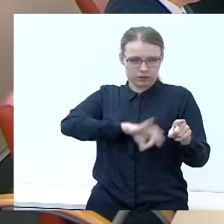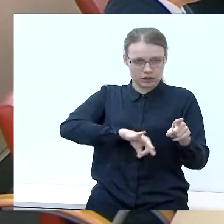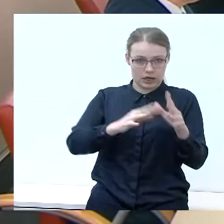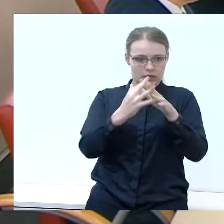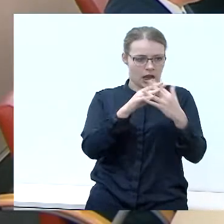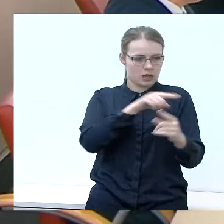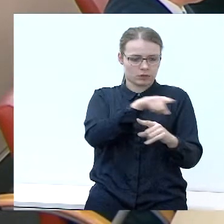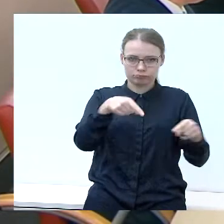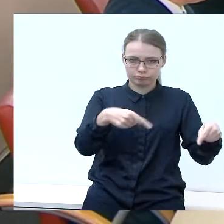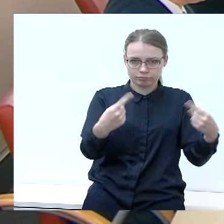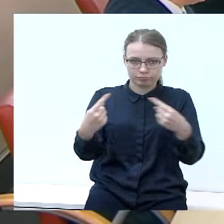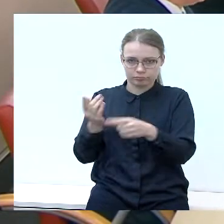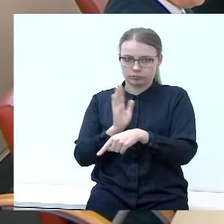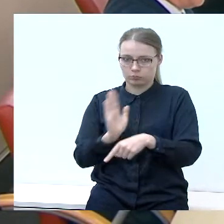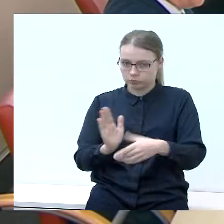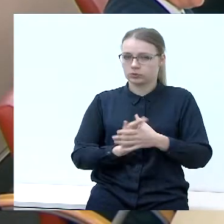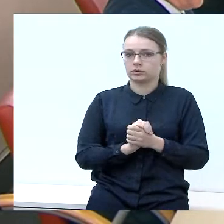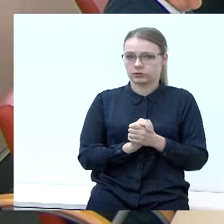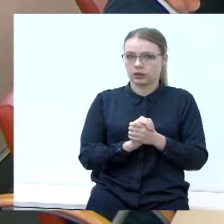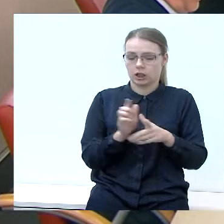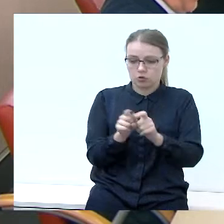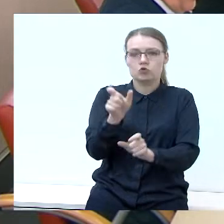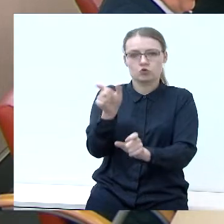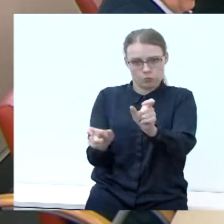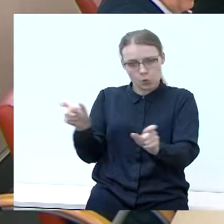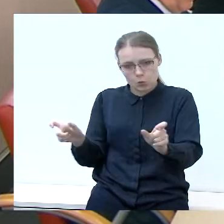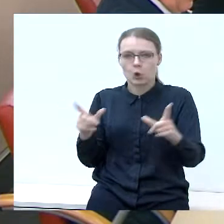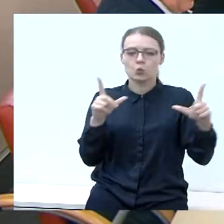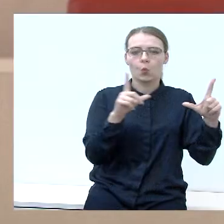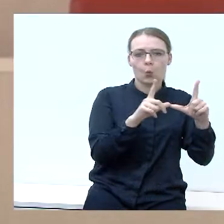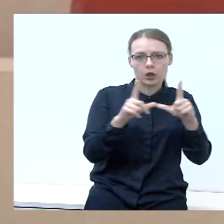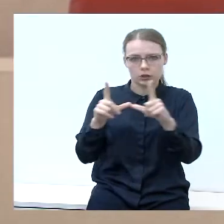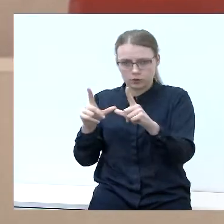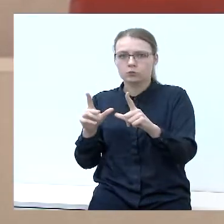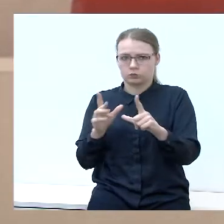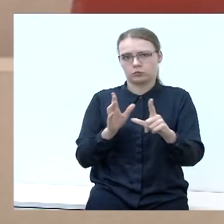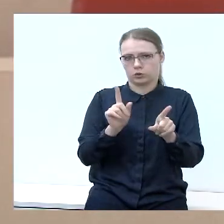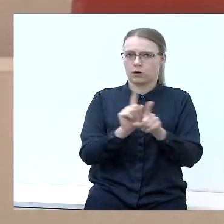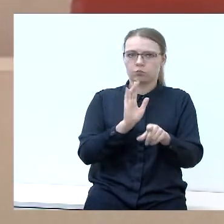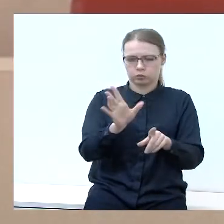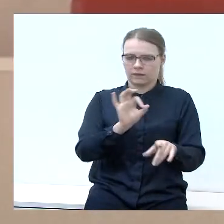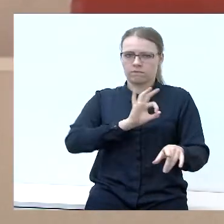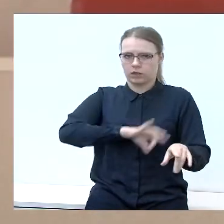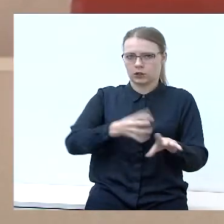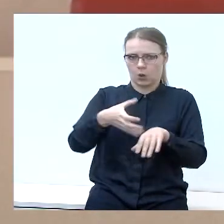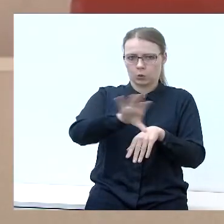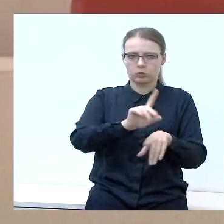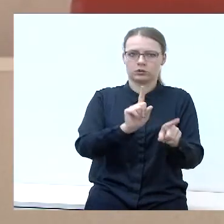vietovėse, tokiu būdu mūsų kaimo gyventojai, ūkininkai, taptų žymiai pelningesni